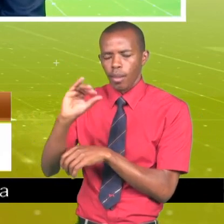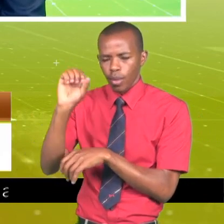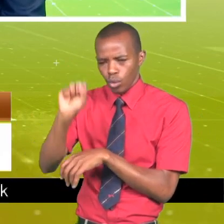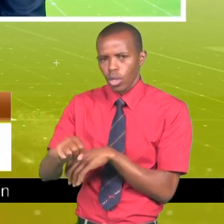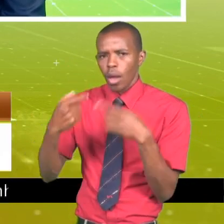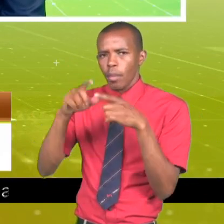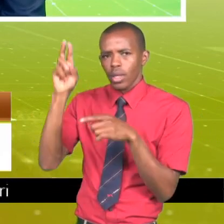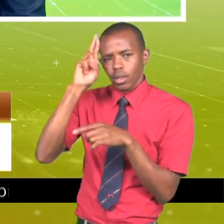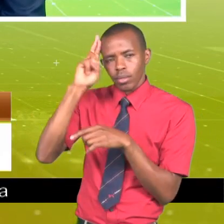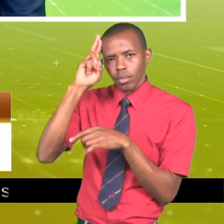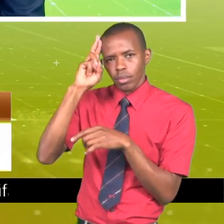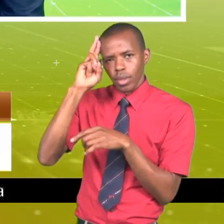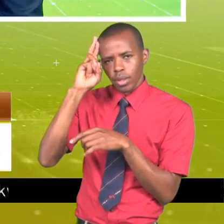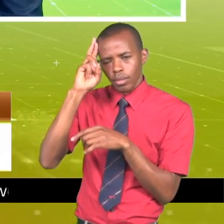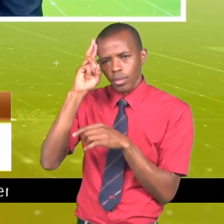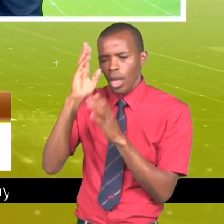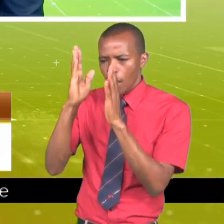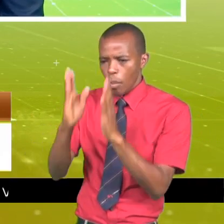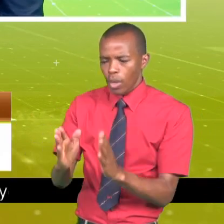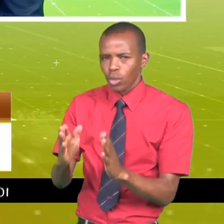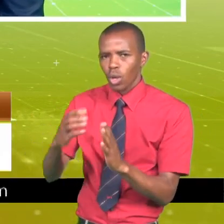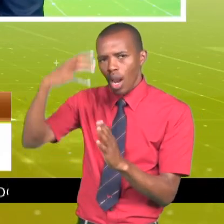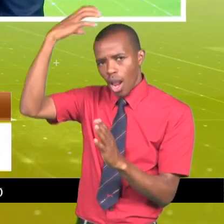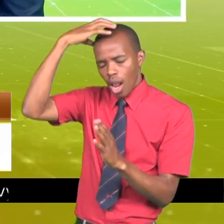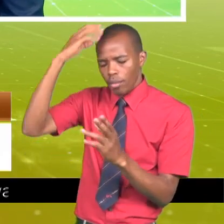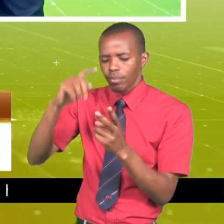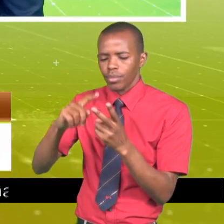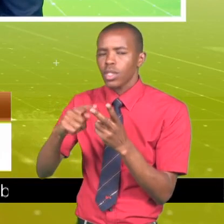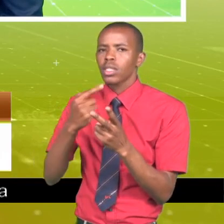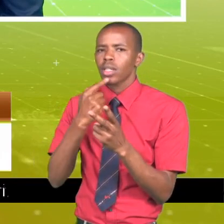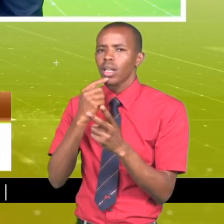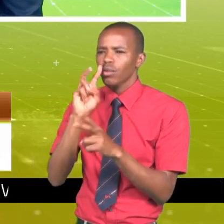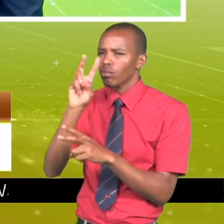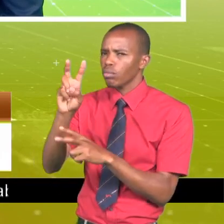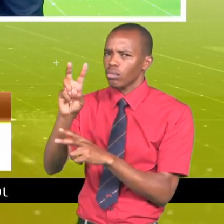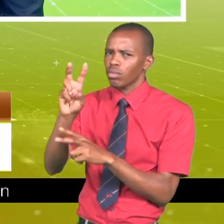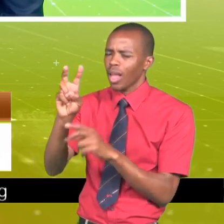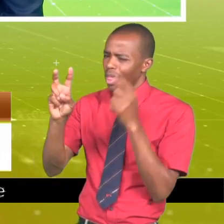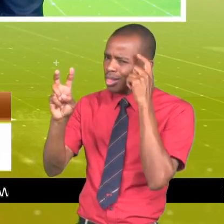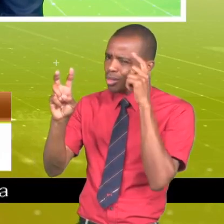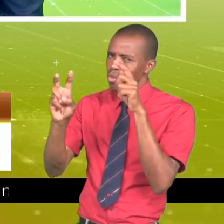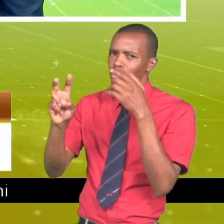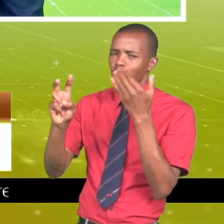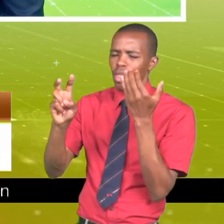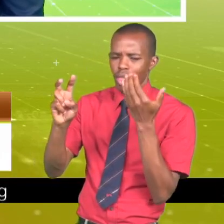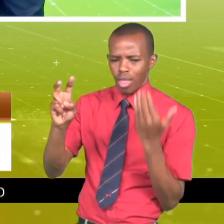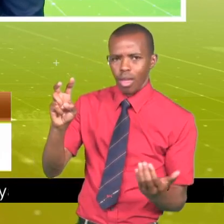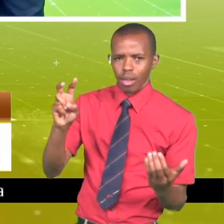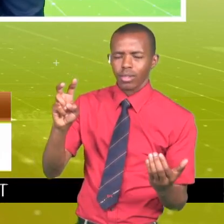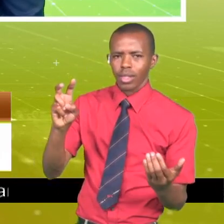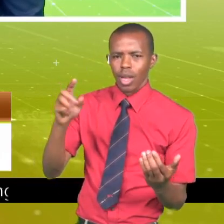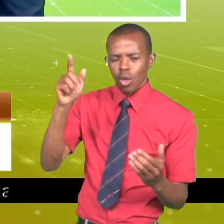lakini kumbuka kwamba kuna kijana kutoka lamu, kuna kijana kutoka tanariva mbae. Ana kutazamia kikuangalia naona we ni kijana, nao kukarika na fasi ya